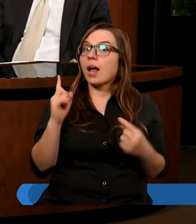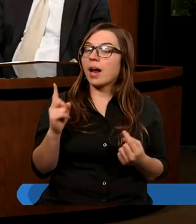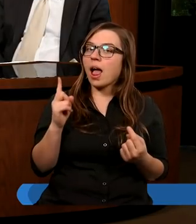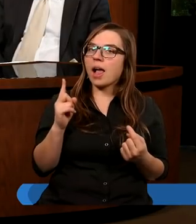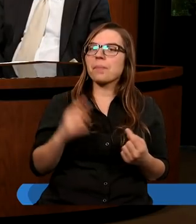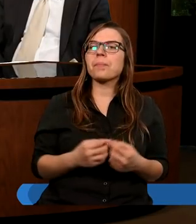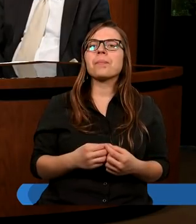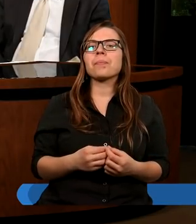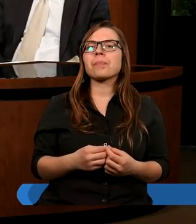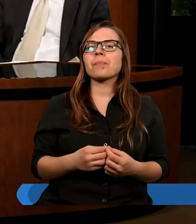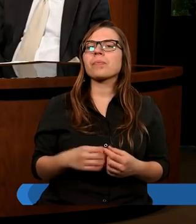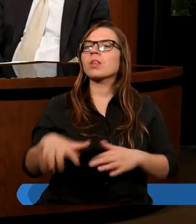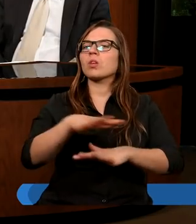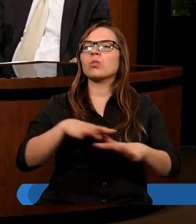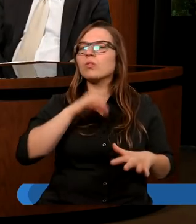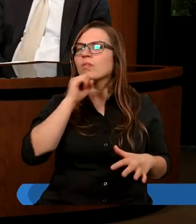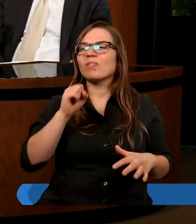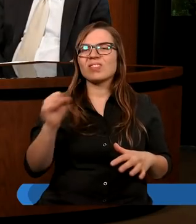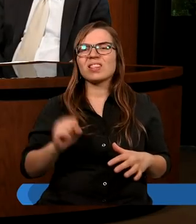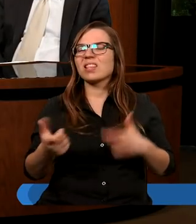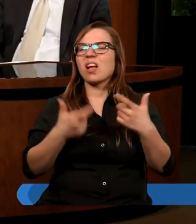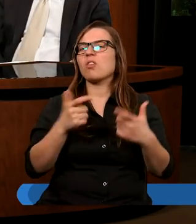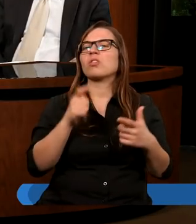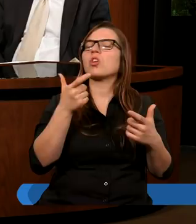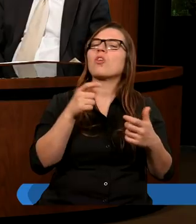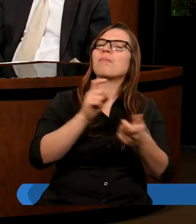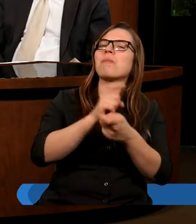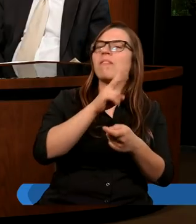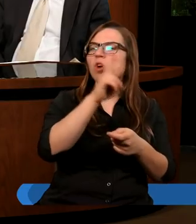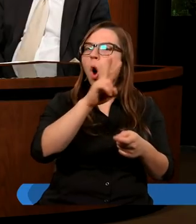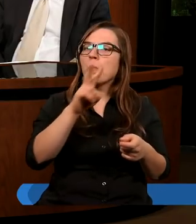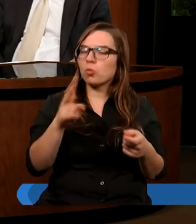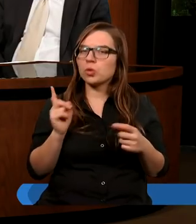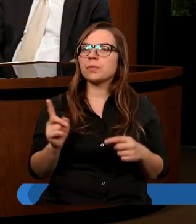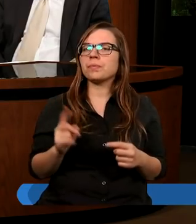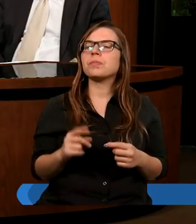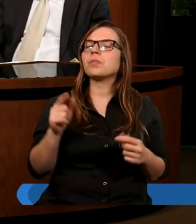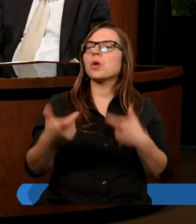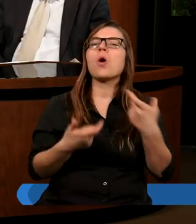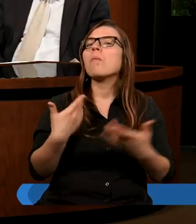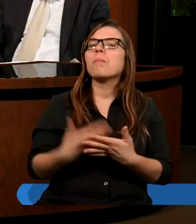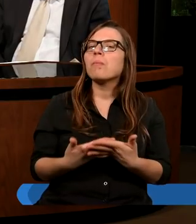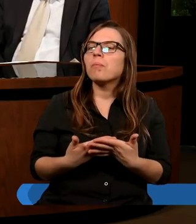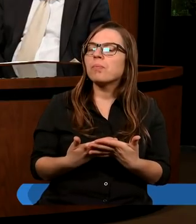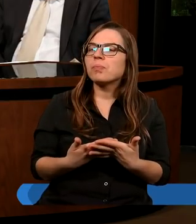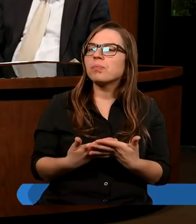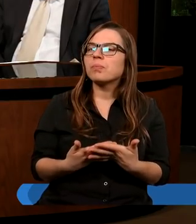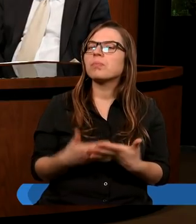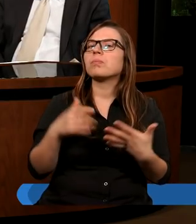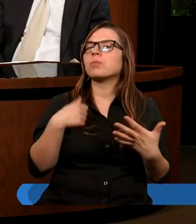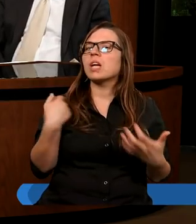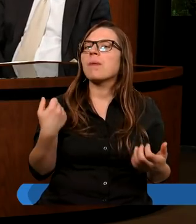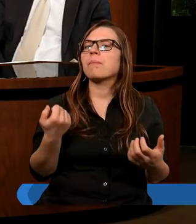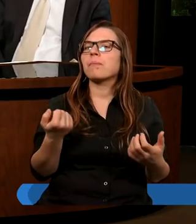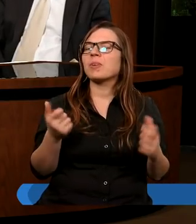Duch Święty nigdy nie robi tego typu rzeczy przypadkowo. Prawda? Robi to po to, żeby coś